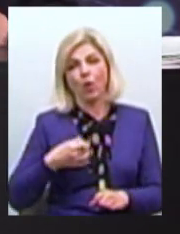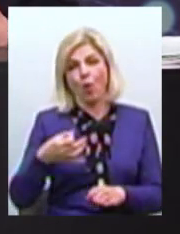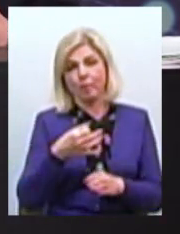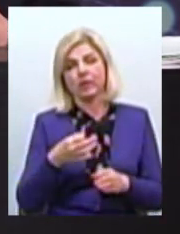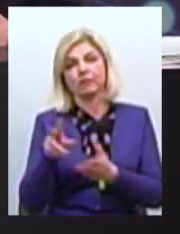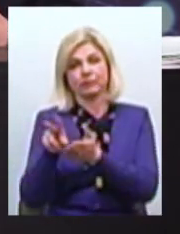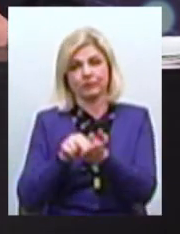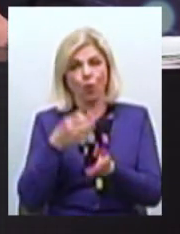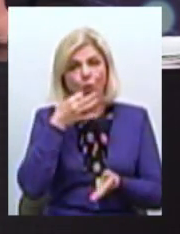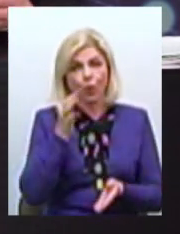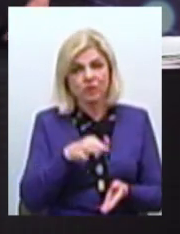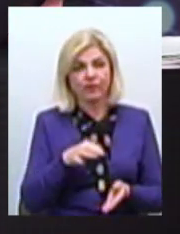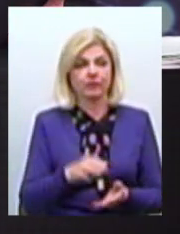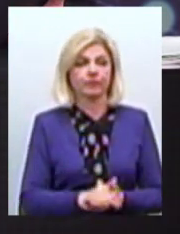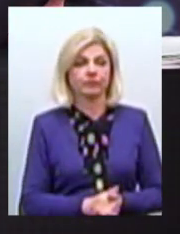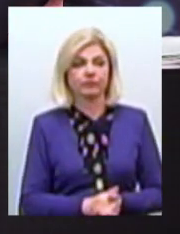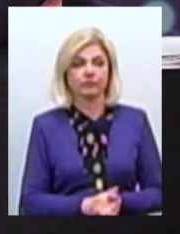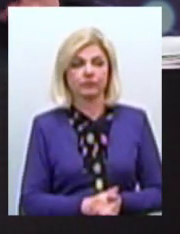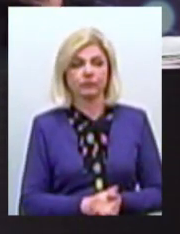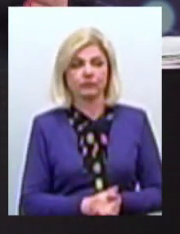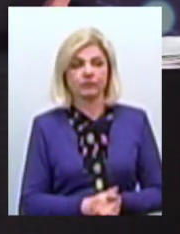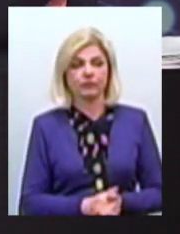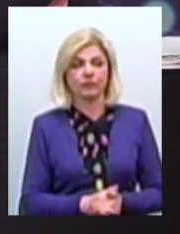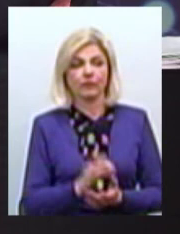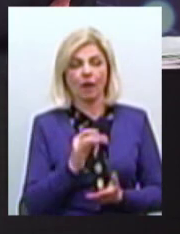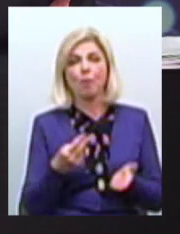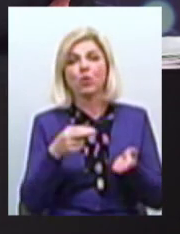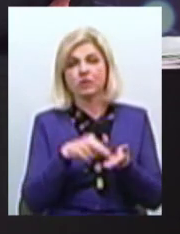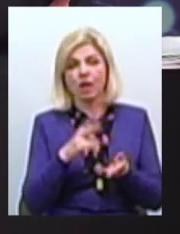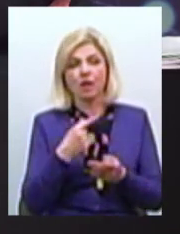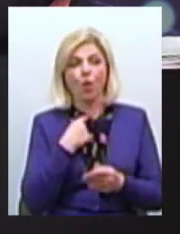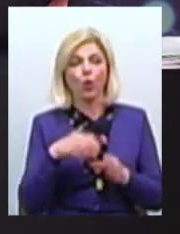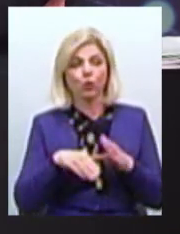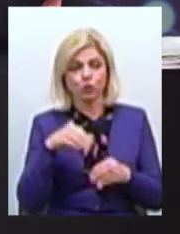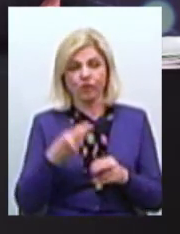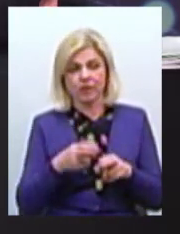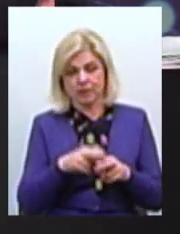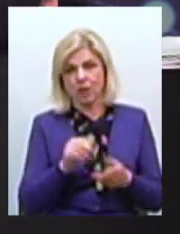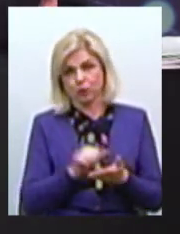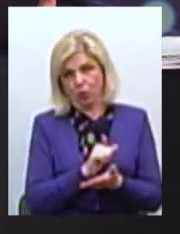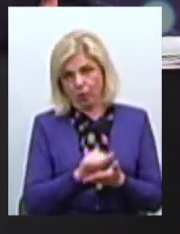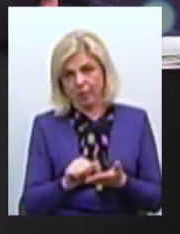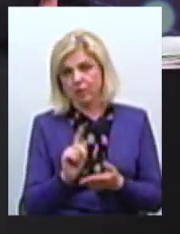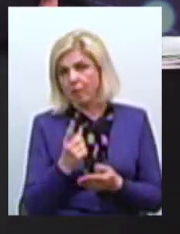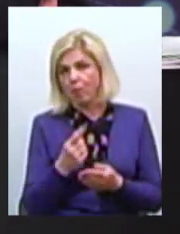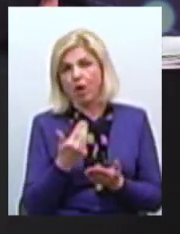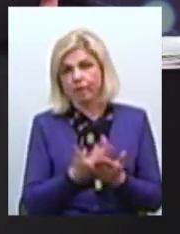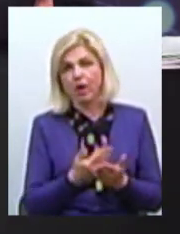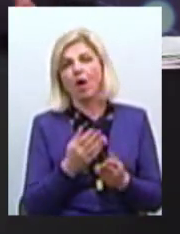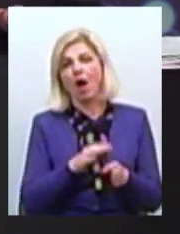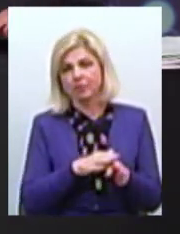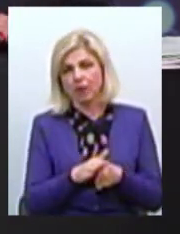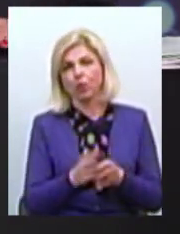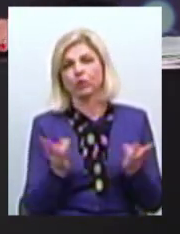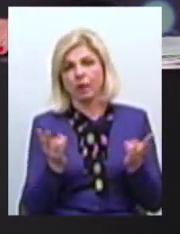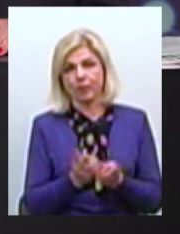досвід І виставити на голосування Цей пакет документів Тому що він абсолютно потребує